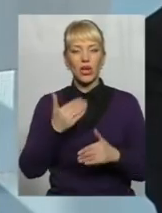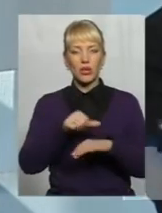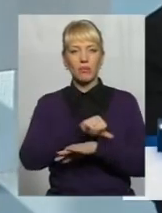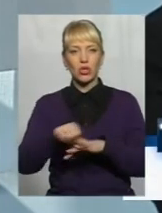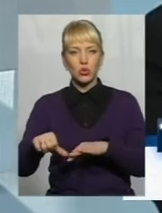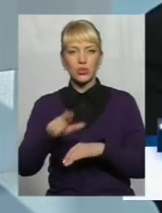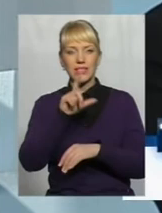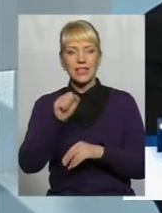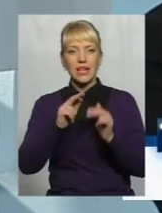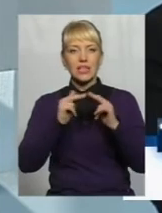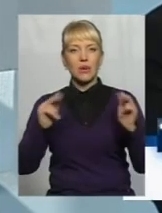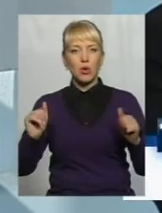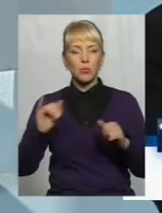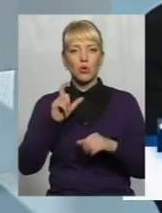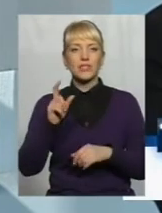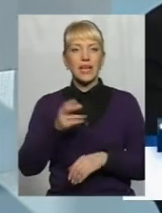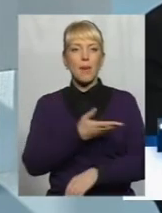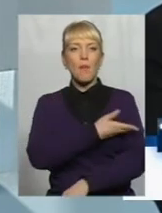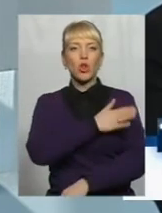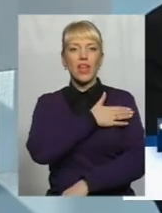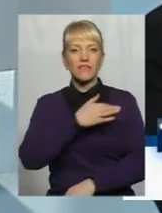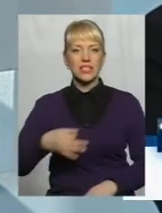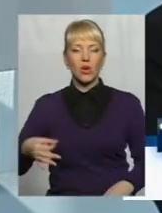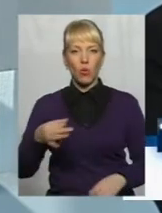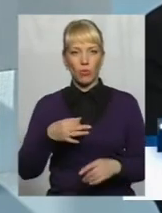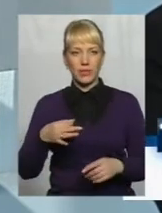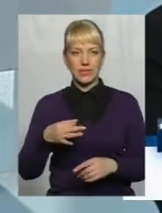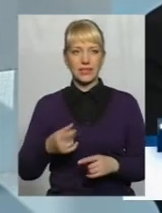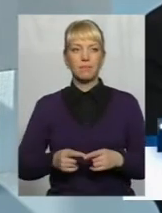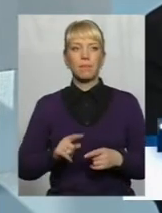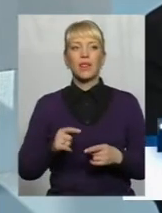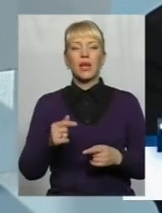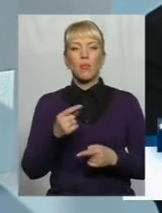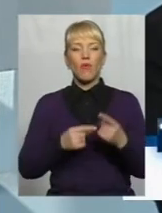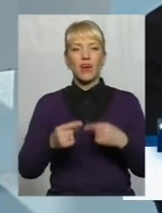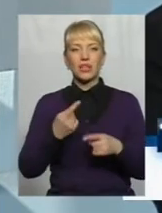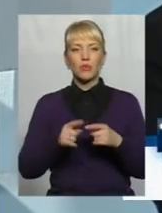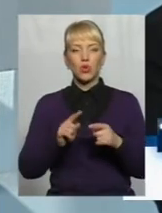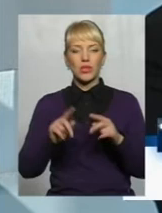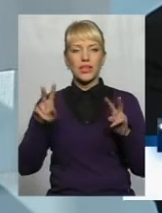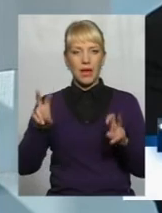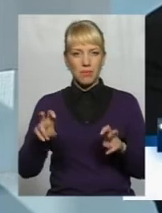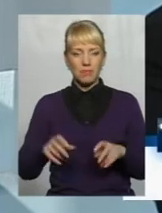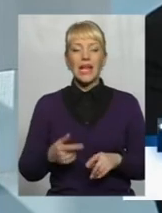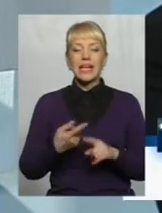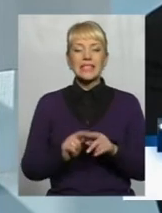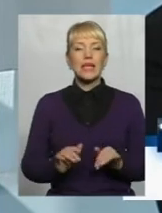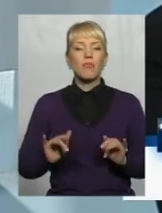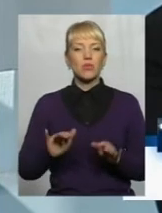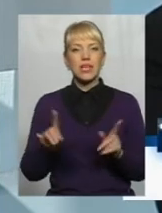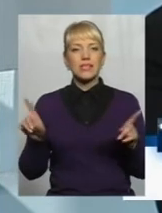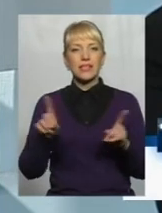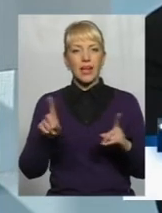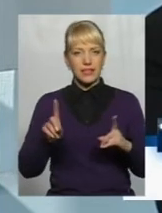областю Повернемось до теми Ці процеси, які саме ми сьогодні,